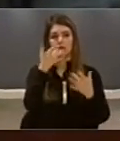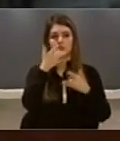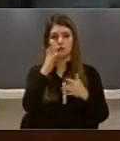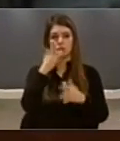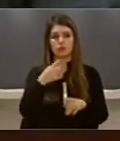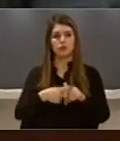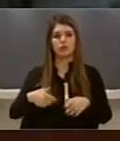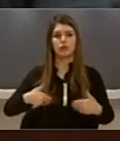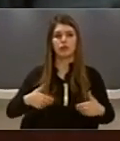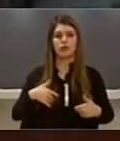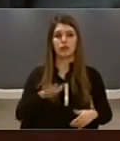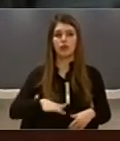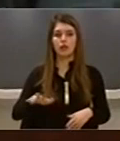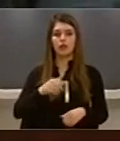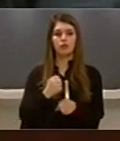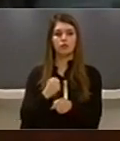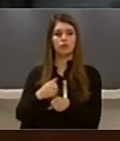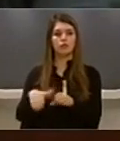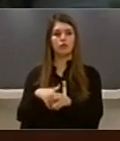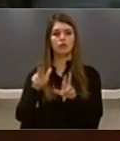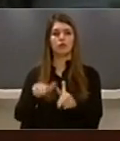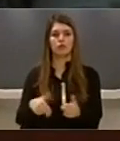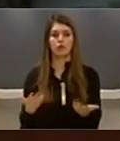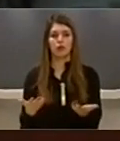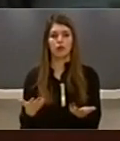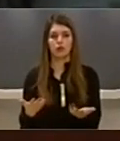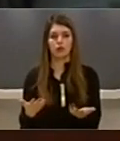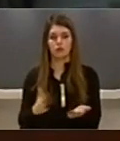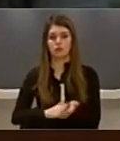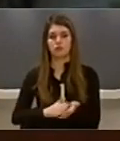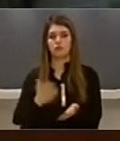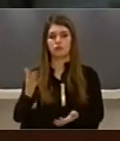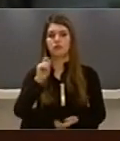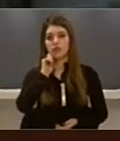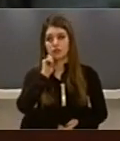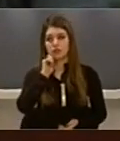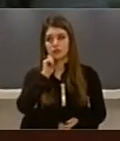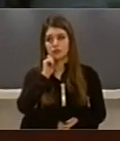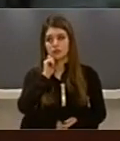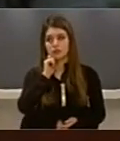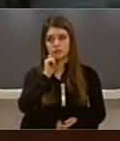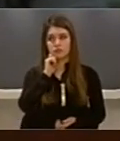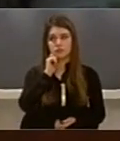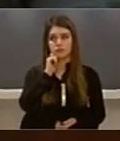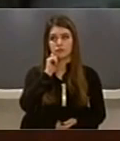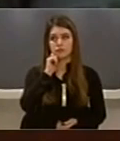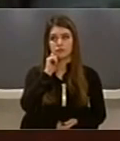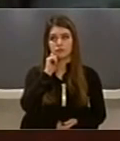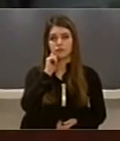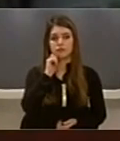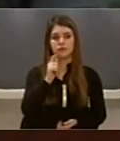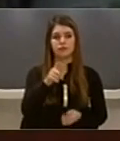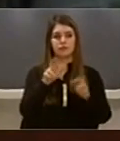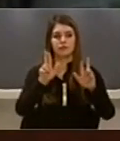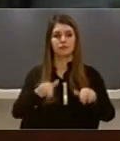rinjën Të cilet janë të punësuar Së poku nga vendi ku vihun Ferizaj Pse Serbia me aq komoditet